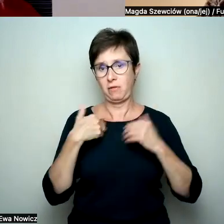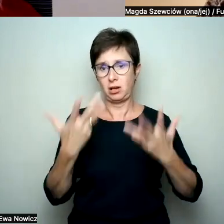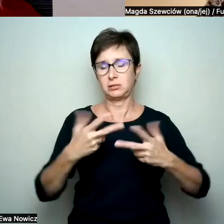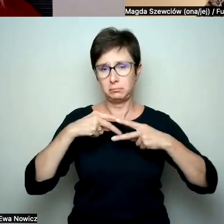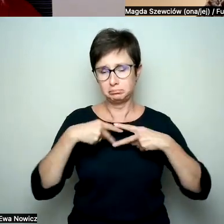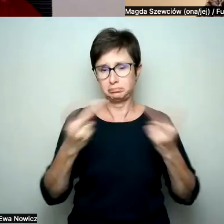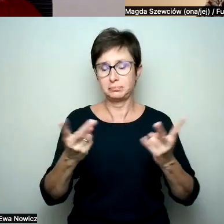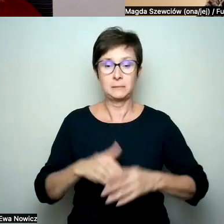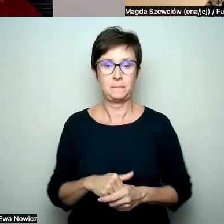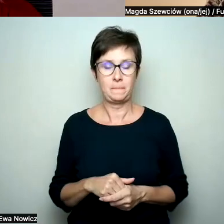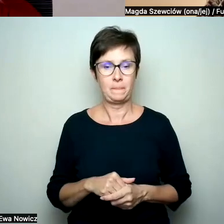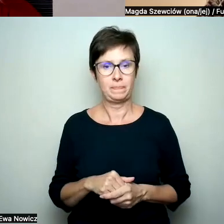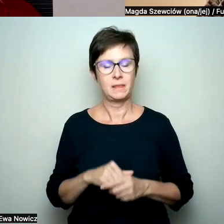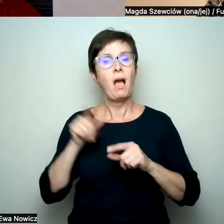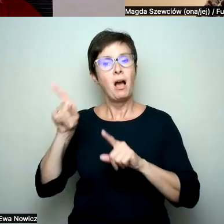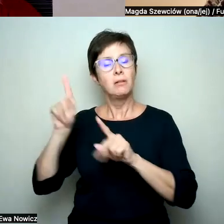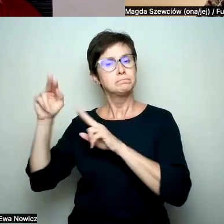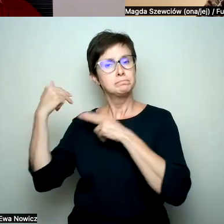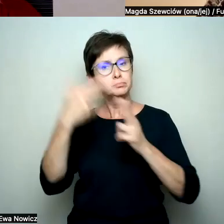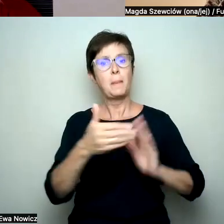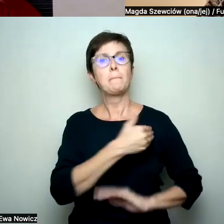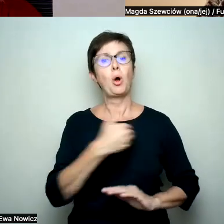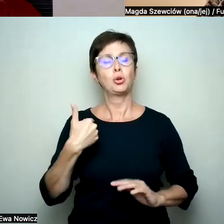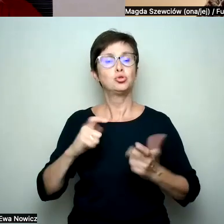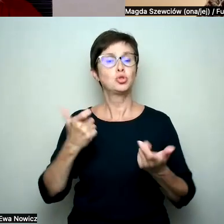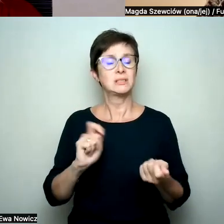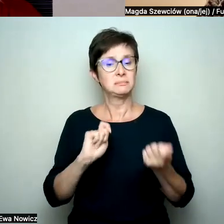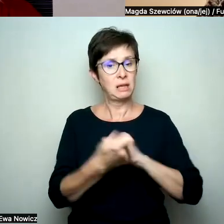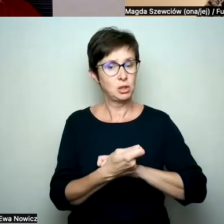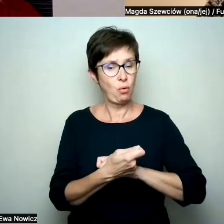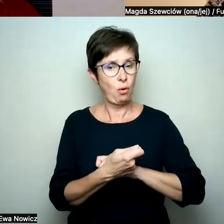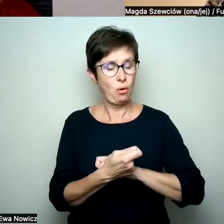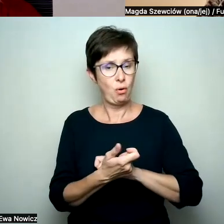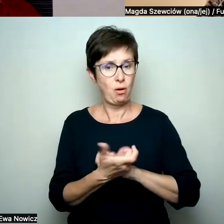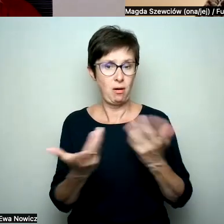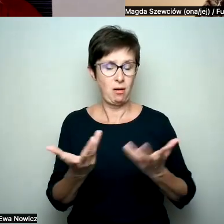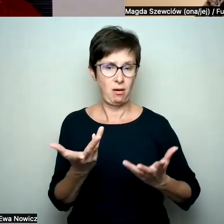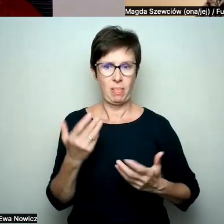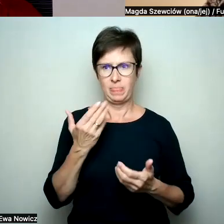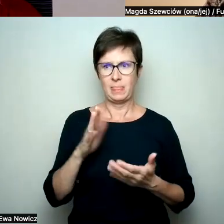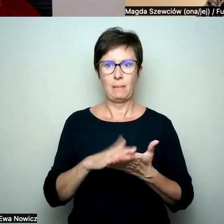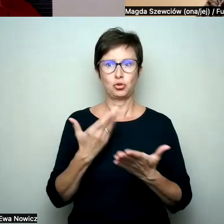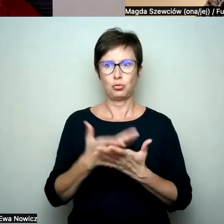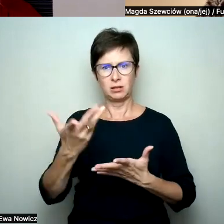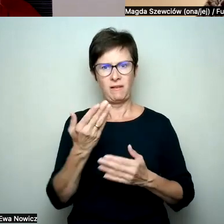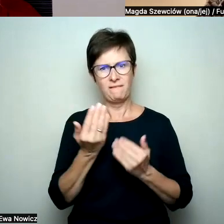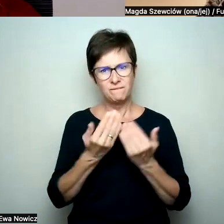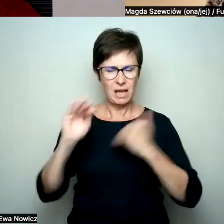A czy jak wyciąłaś do Polski coś się zmieniło w twoim nastawieniu i w tym, że bardziej intensywniej